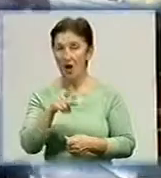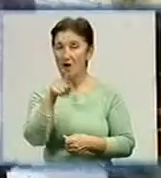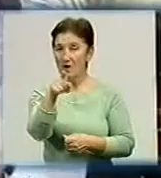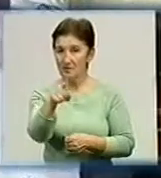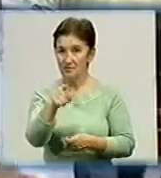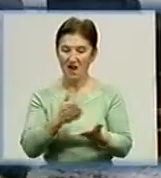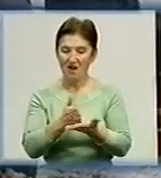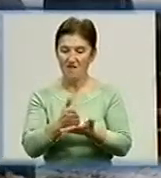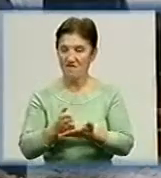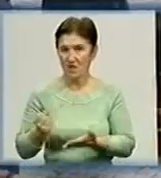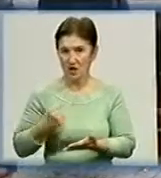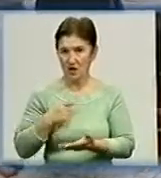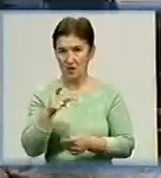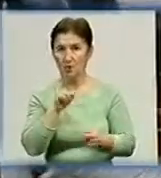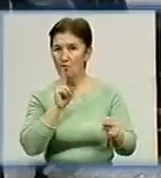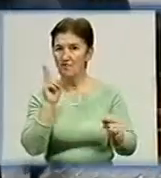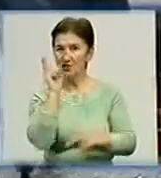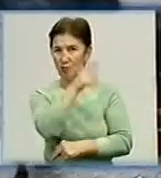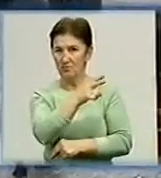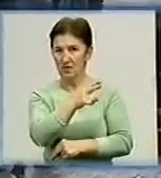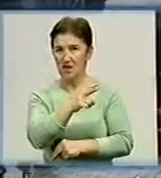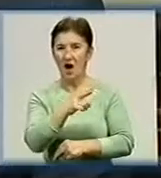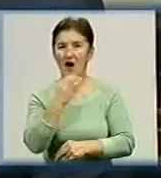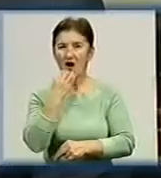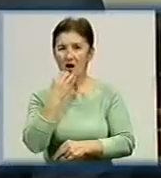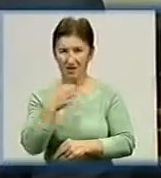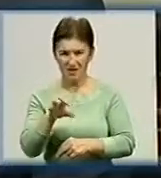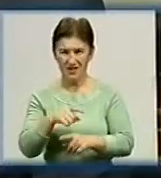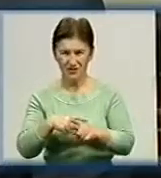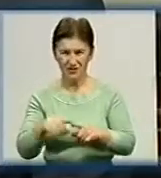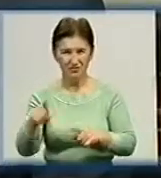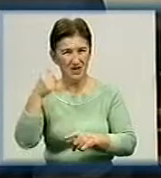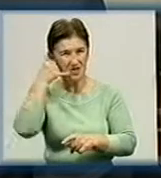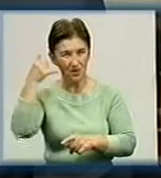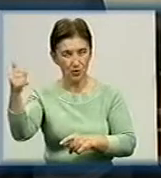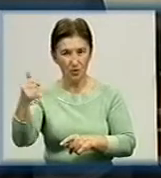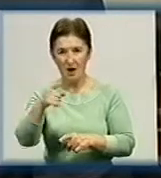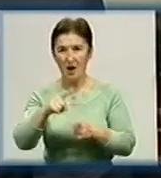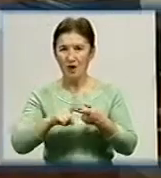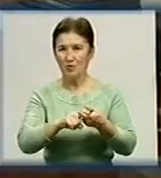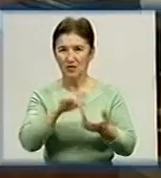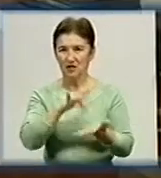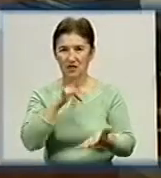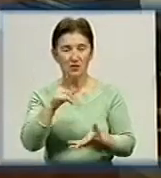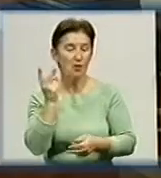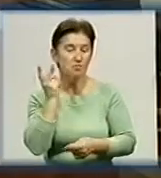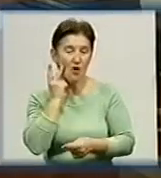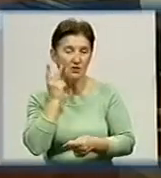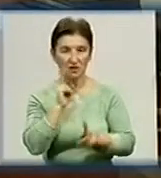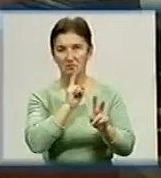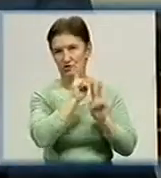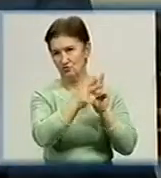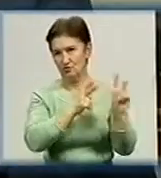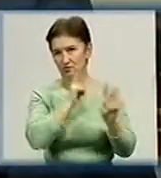трапився з ним, повідомив на губернаторську гарячу лінію. Скарги про непрофесійну поведінку шоферів до контактного центру надходять постійно, говорить його